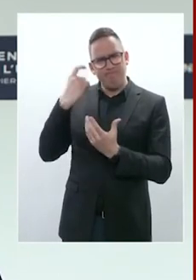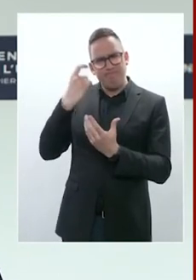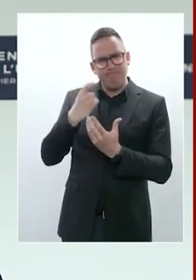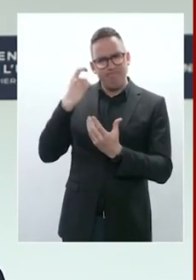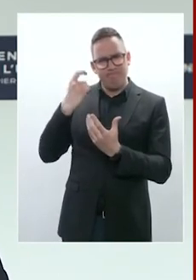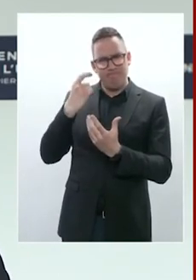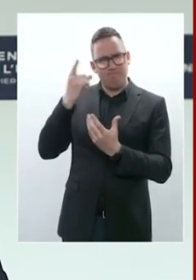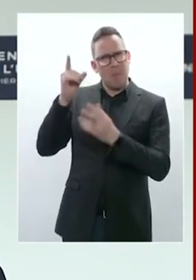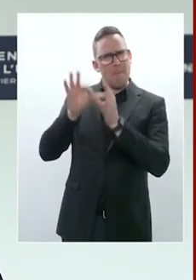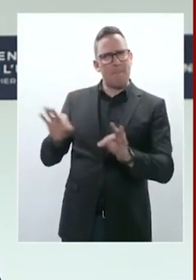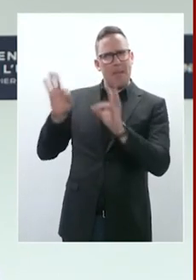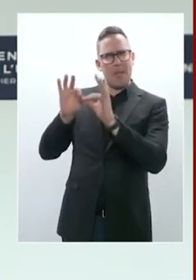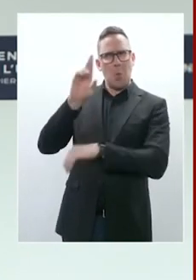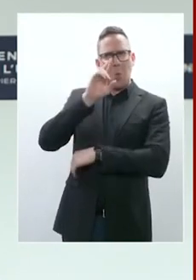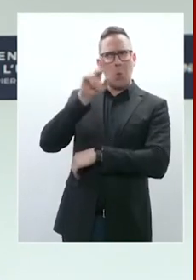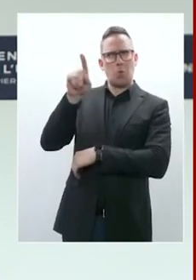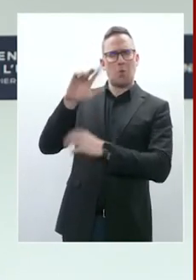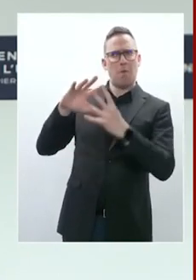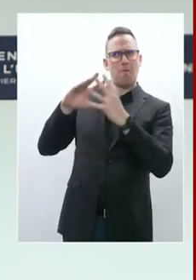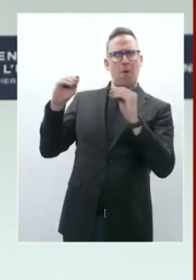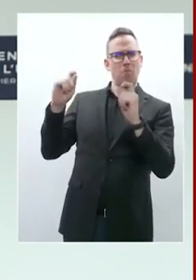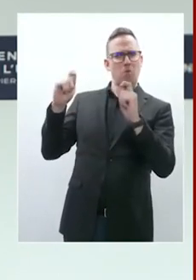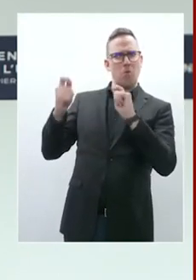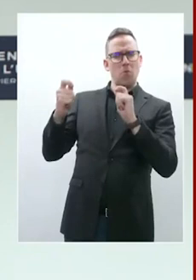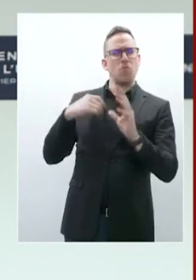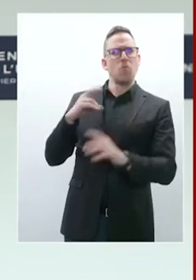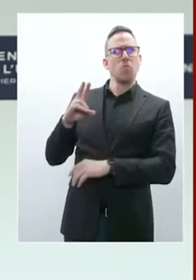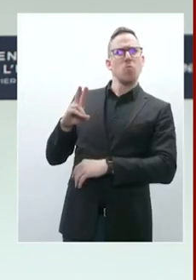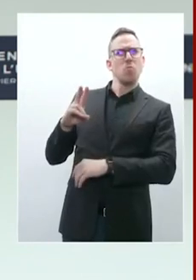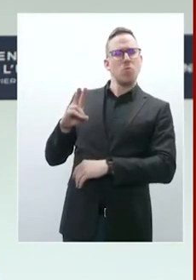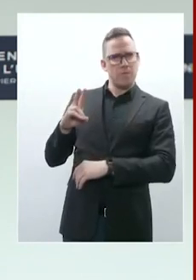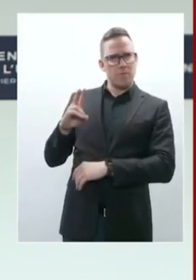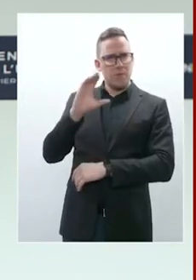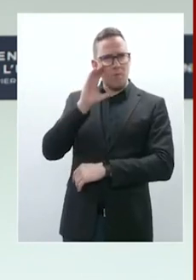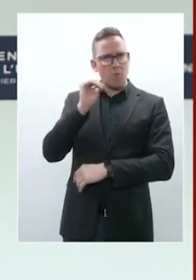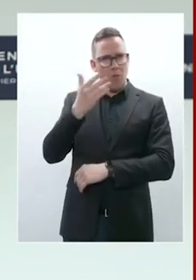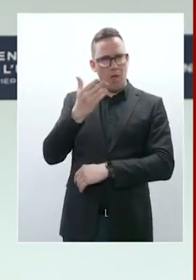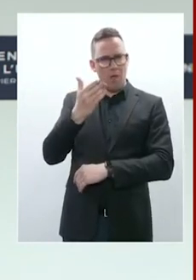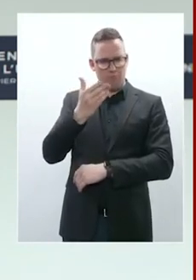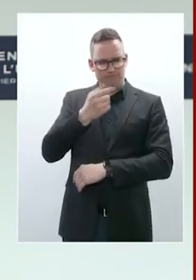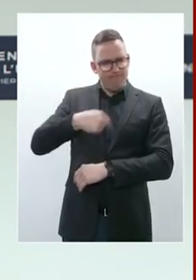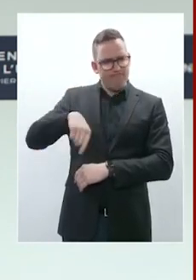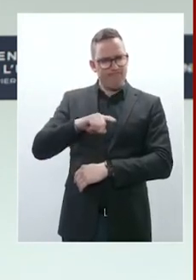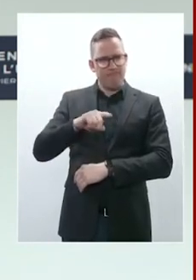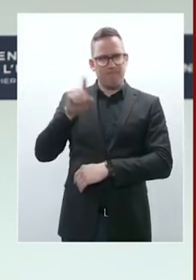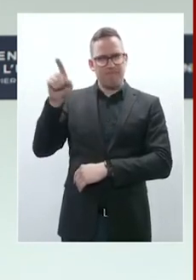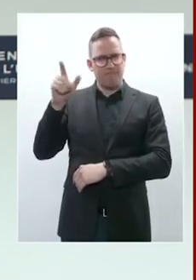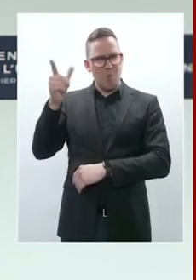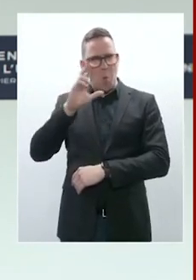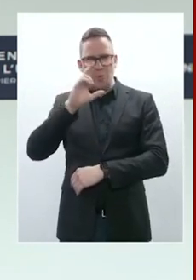constate d'abord qu'il y a une unité de vue sur ce constat, celui que la Russie poursuit la guerre, réitère ses objectifs de conquête